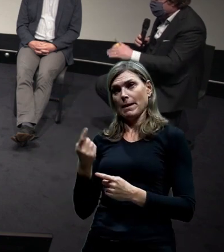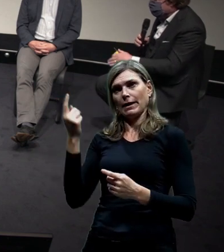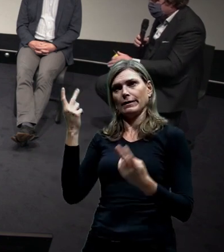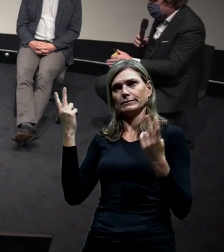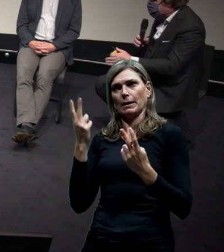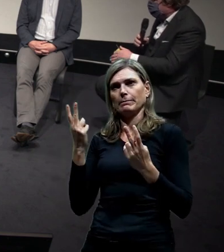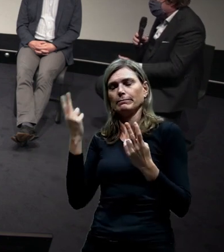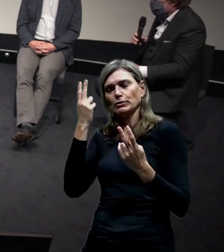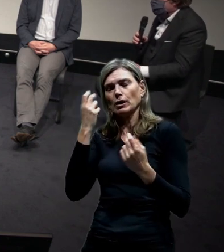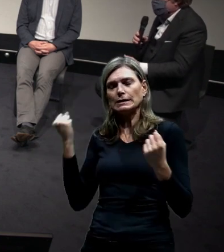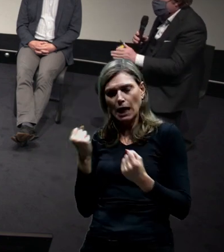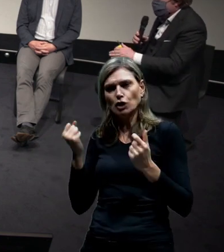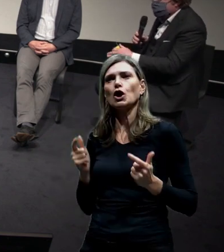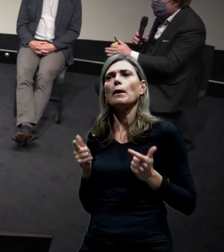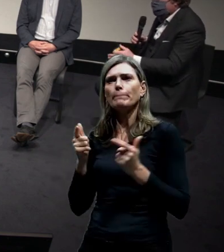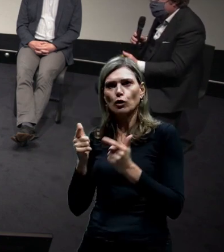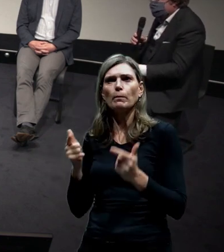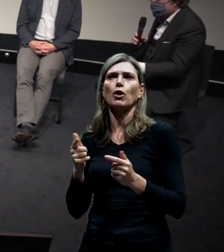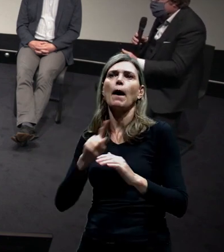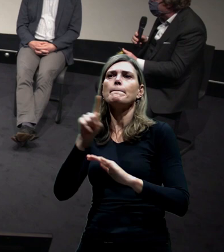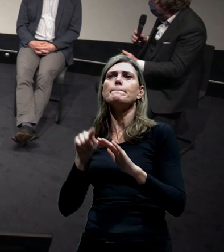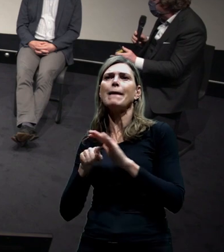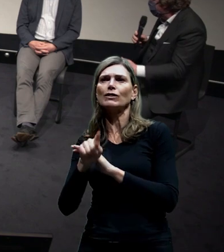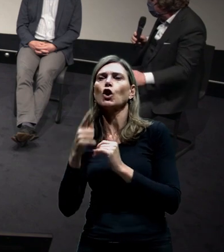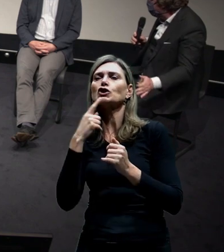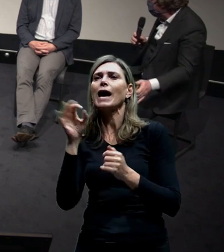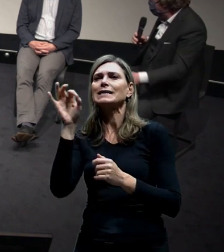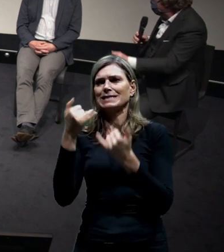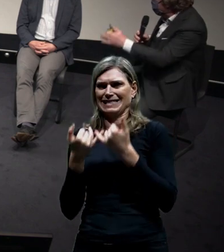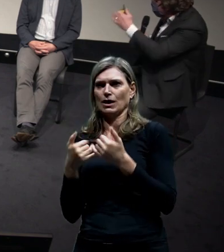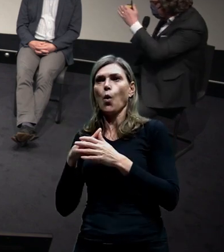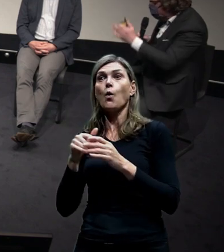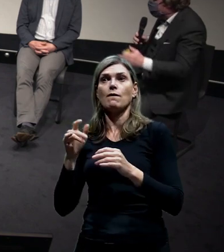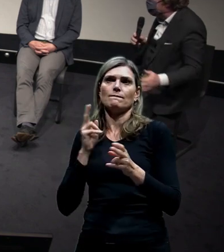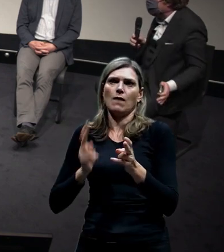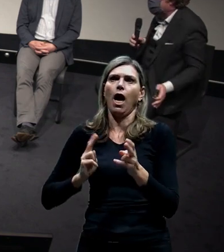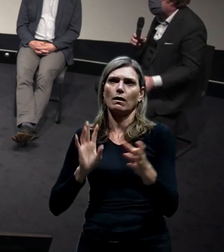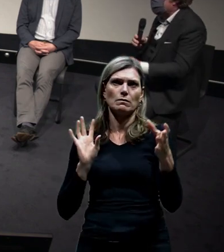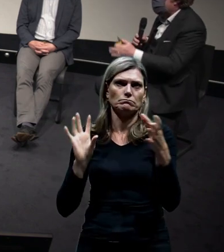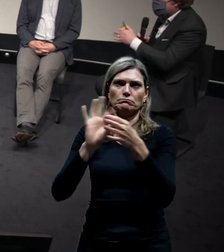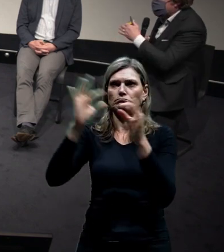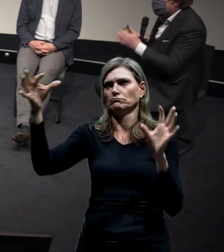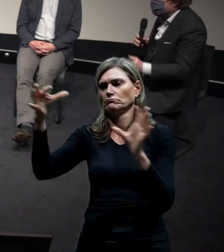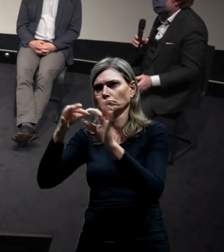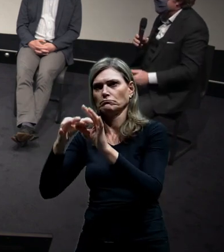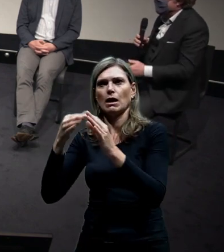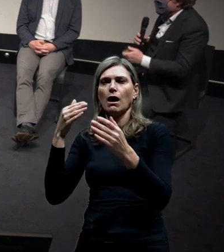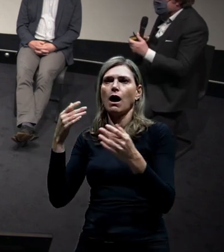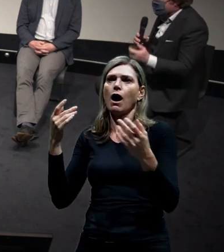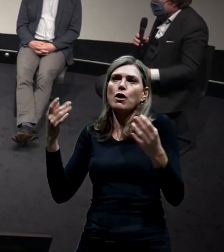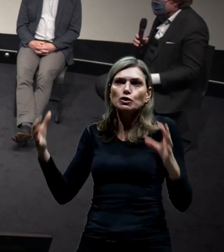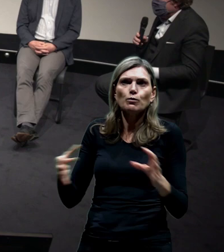to, čemu říkáme metro S neboli železniční spojení 2, který nám vytvoří vlastně z železnice další trasu metra,